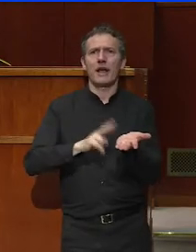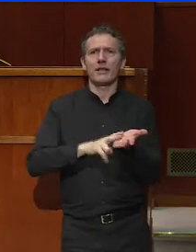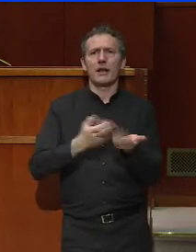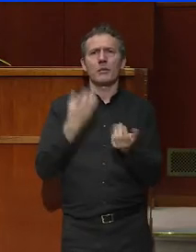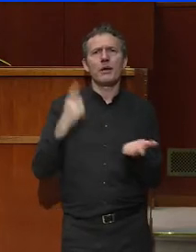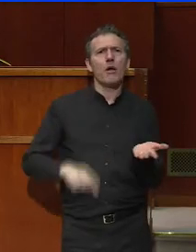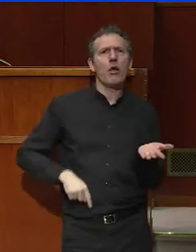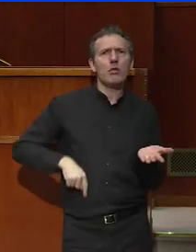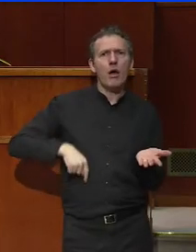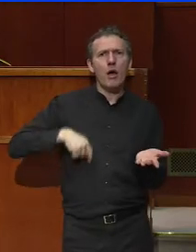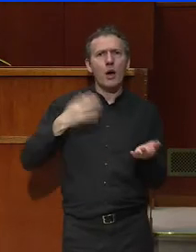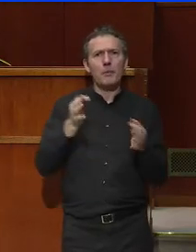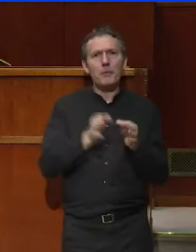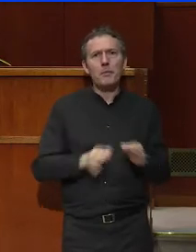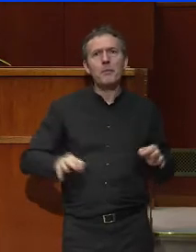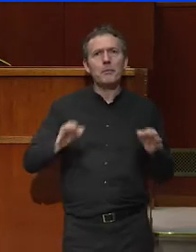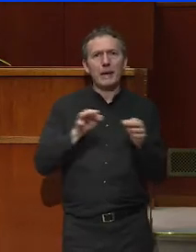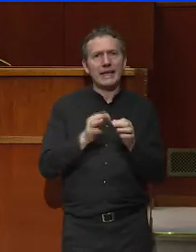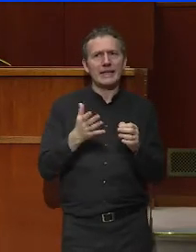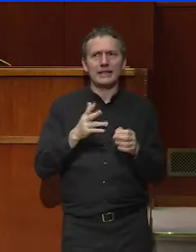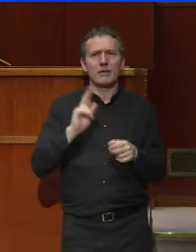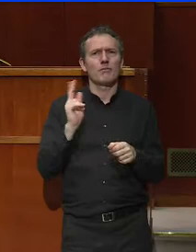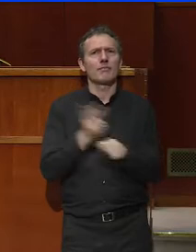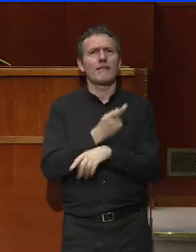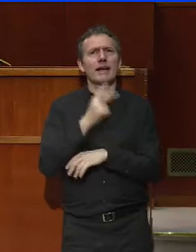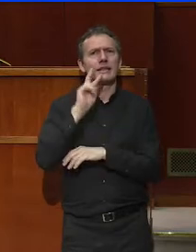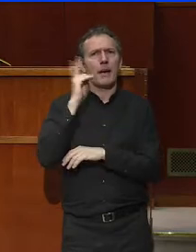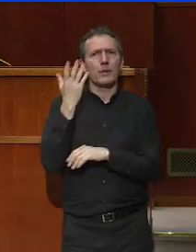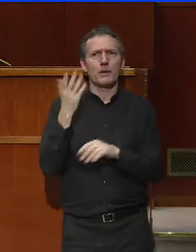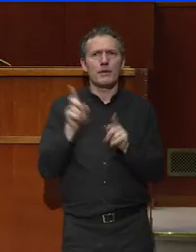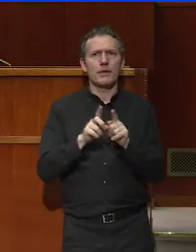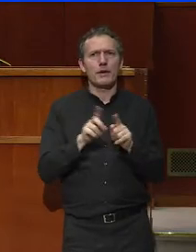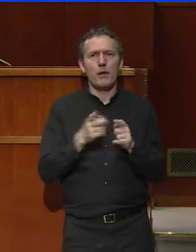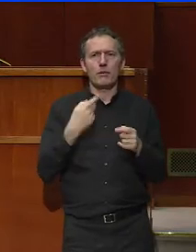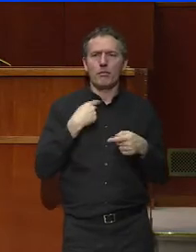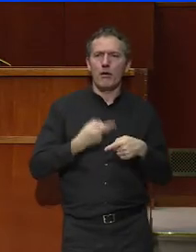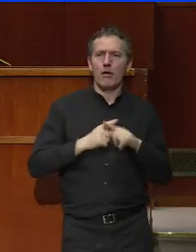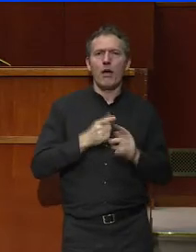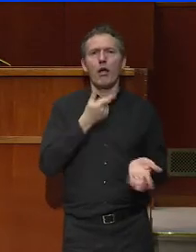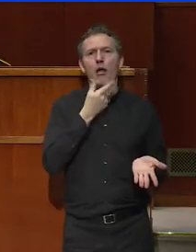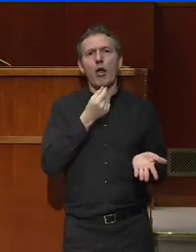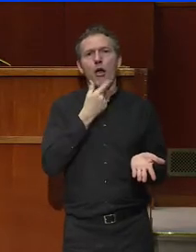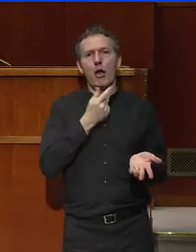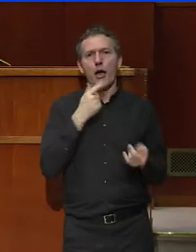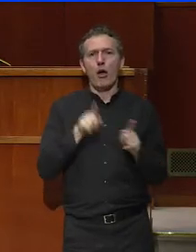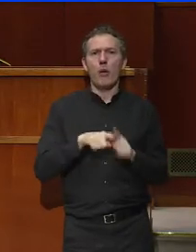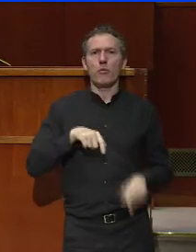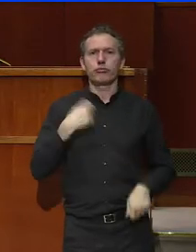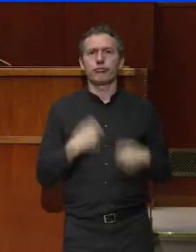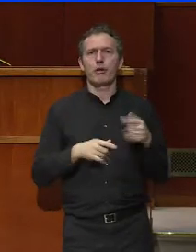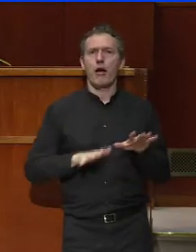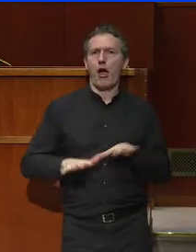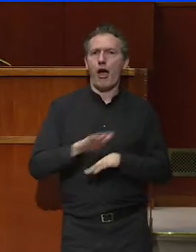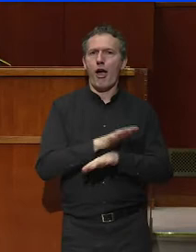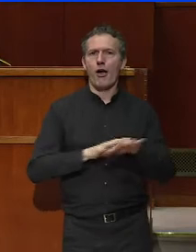longtemps, notre pays a pris la mauvaise habitude ou a cédé à une forme de facilité qui consiste à s'arranger un peu